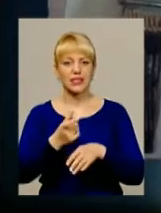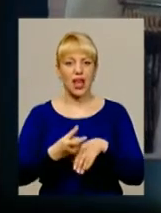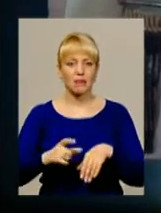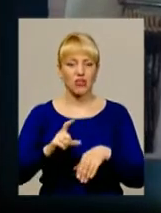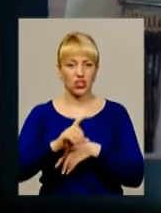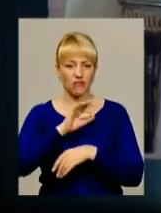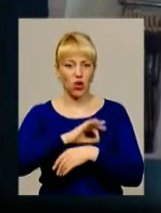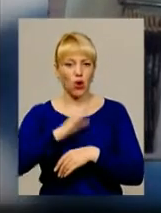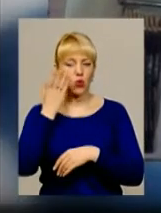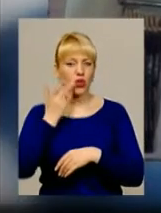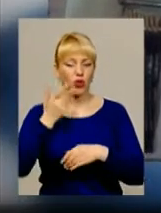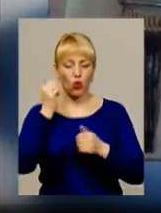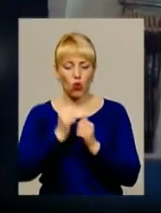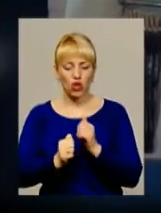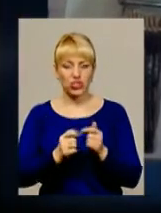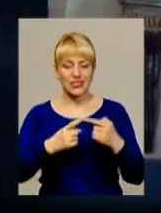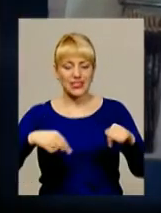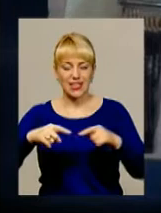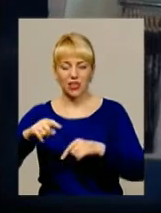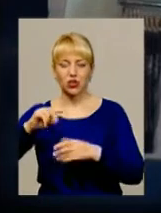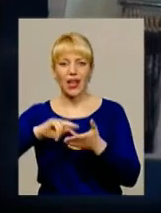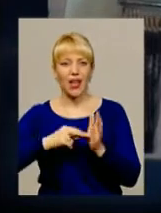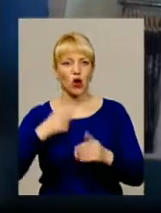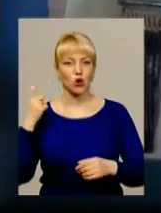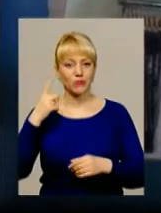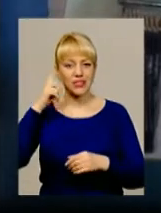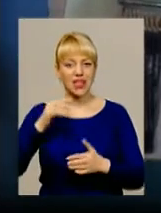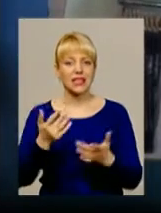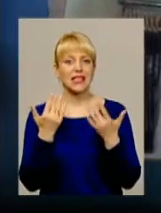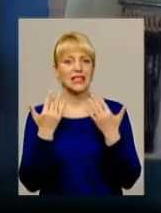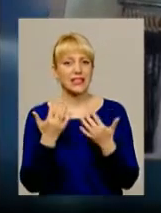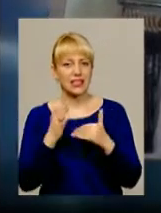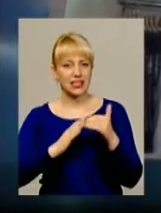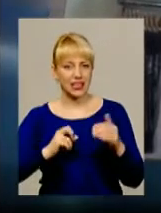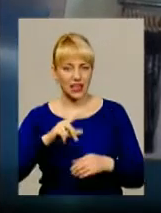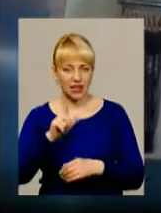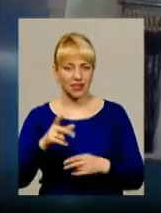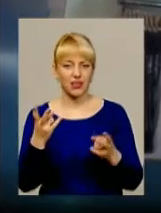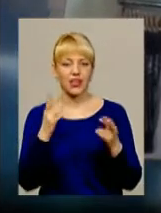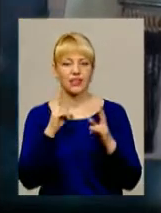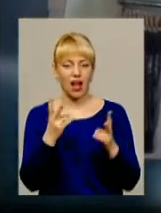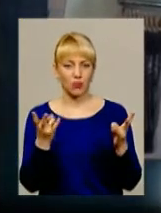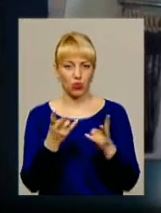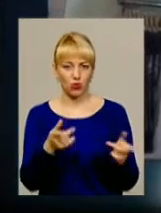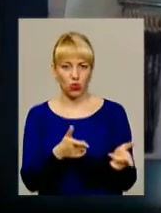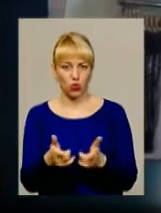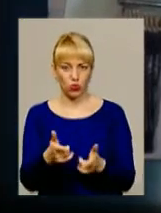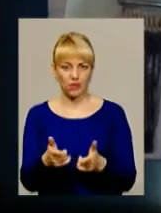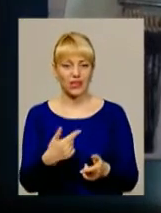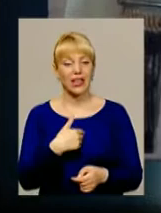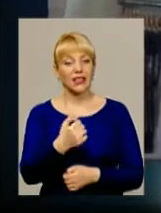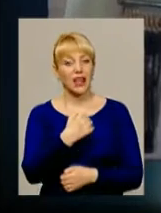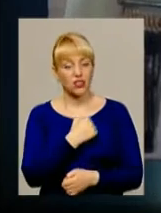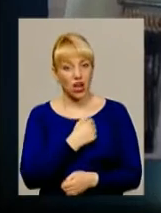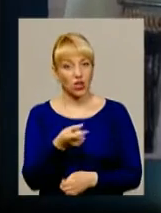Коли кожний сектор економіки точно знає, які кадри, в яких кількості, як потрібно готувати. На жаль, і до